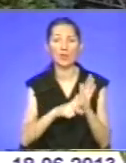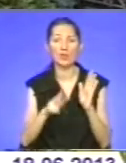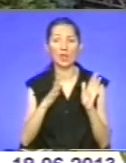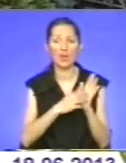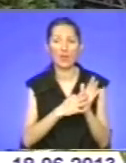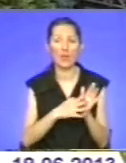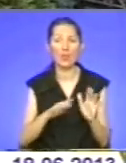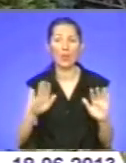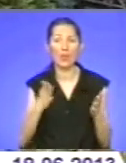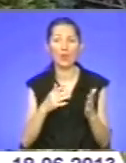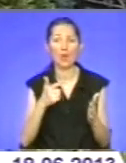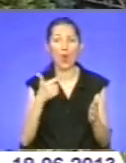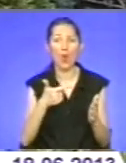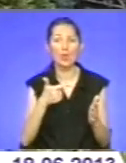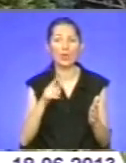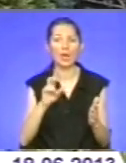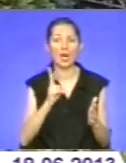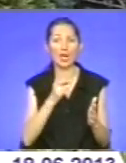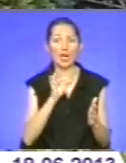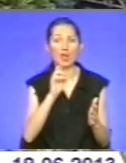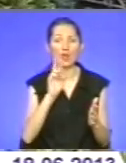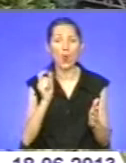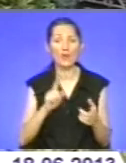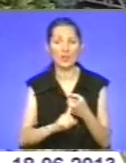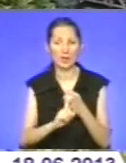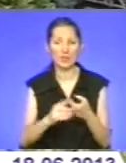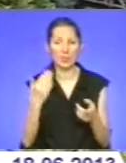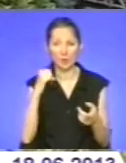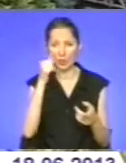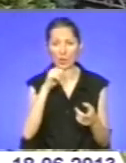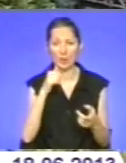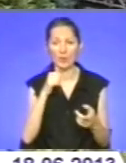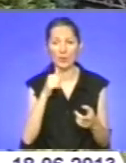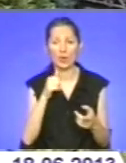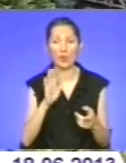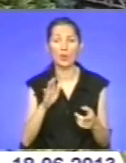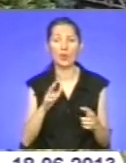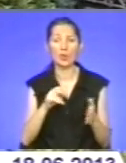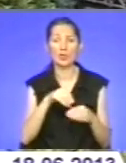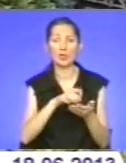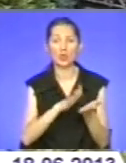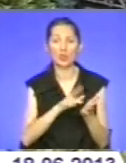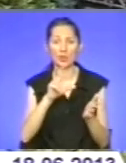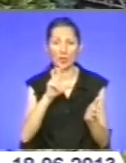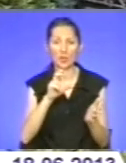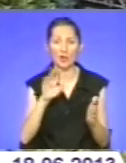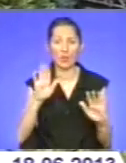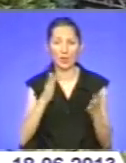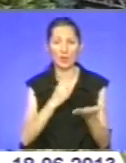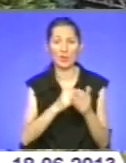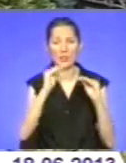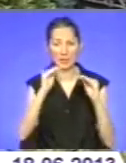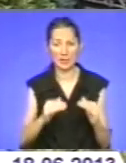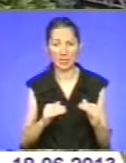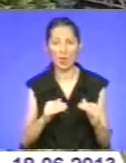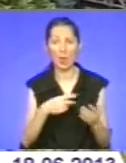острих кишкових інфекцій. За аналогічний період минулого року було зареєстровано 300 відпадків. Тобто є зниження показника захворювальності на